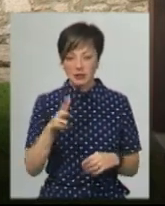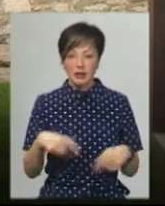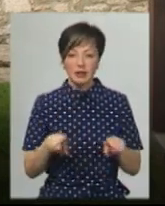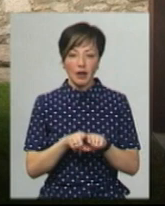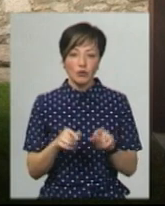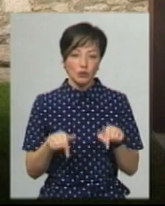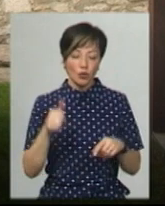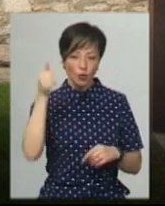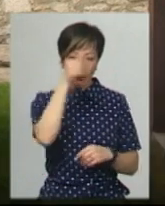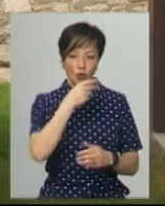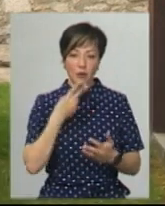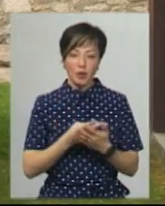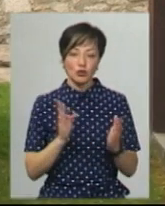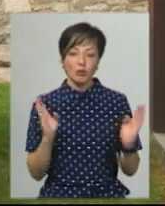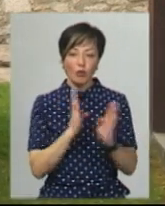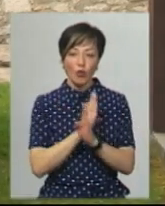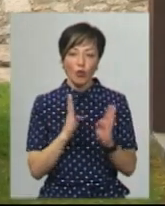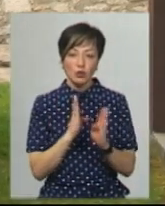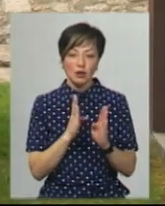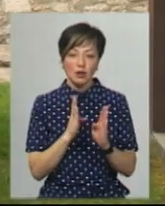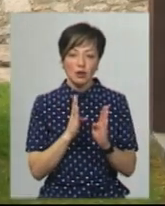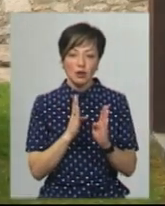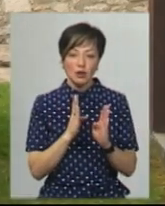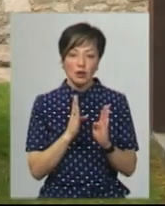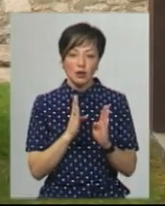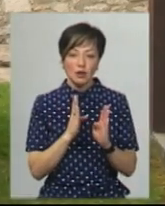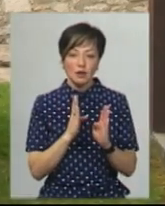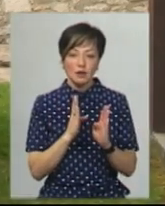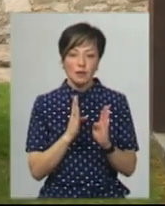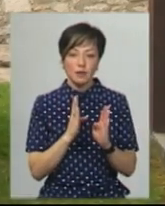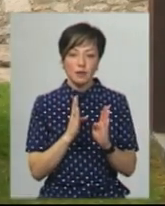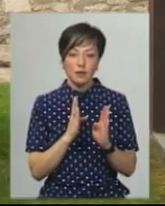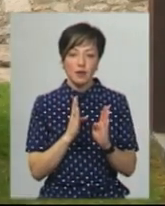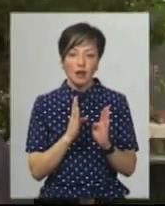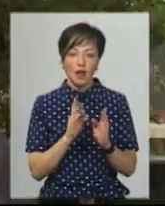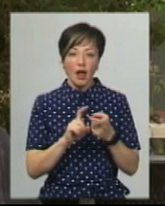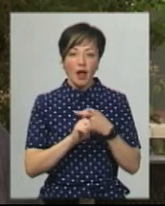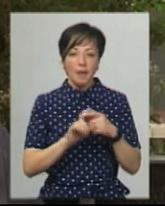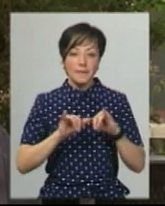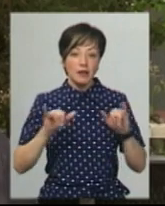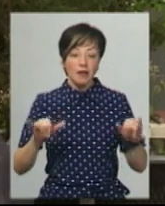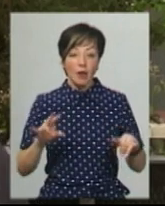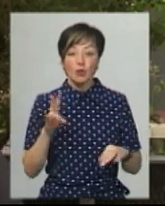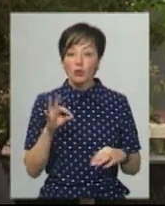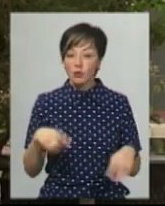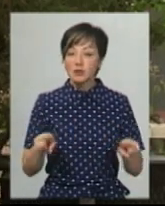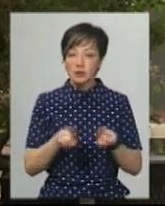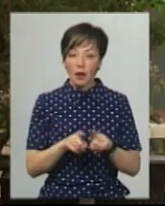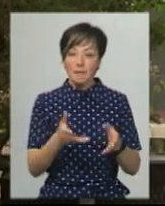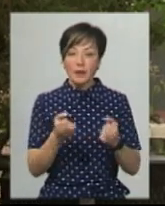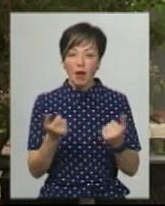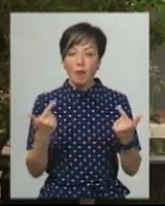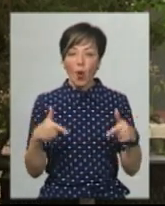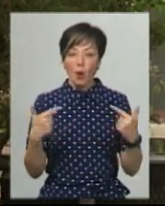цього року, ви бачите, що погода, а трохи епідемія. Але серійно ми приймаємо